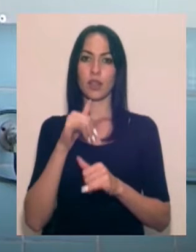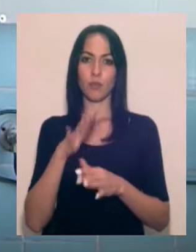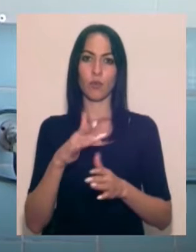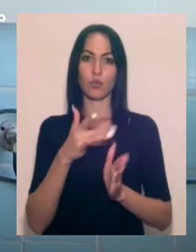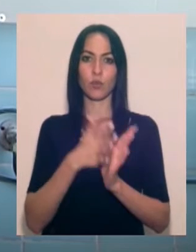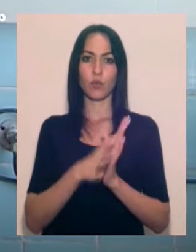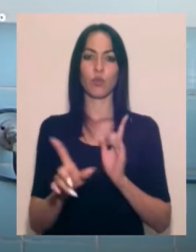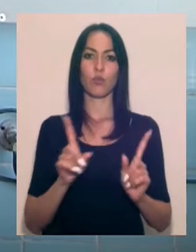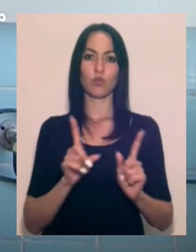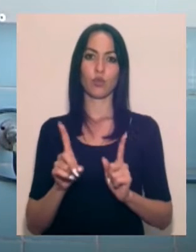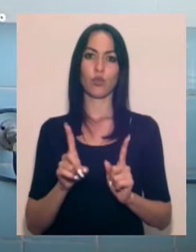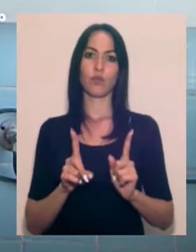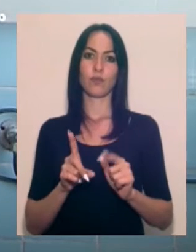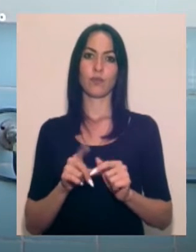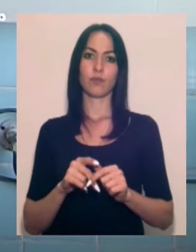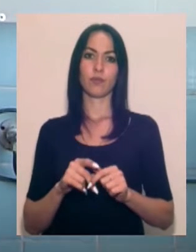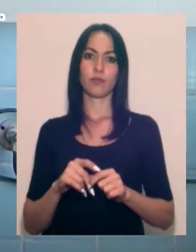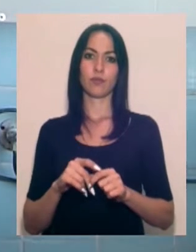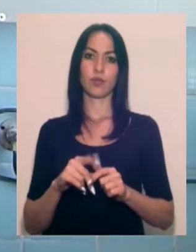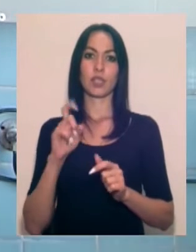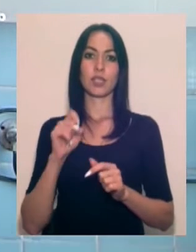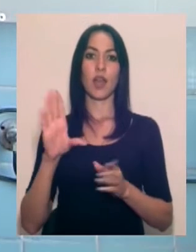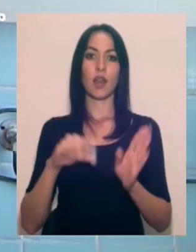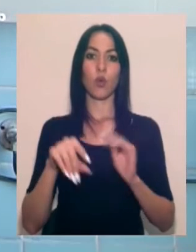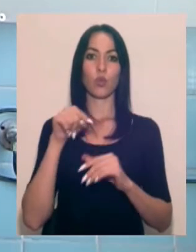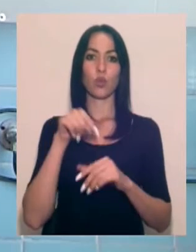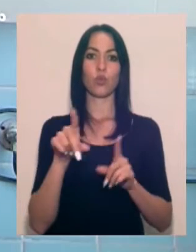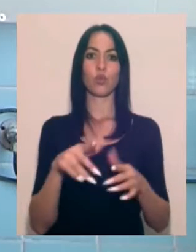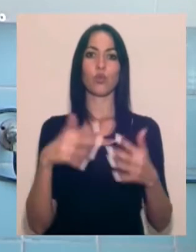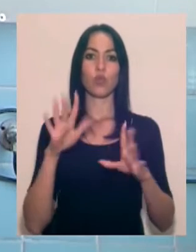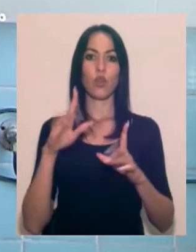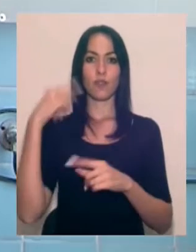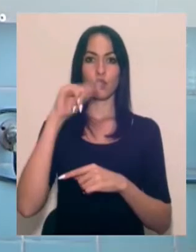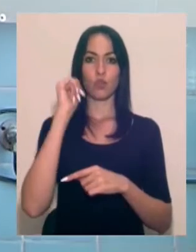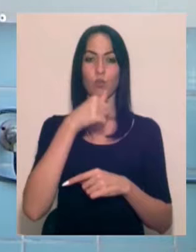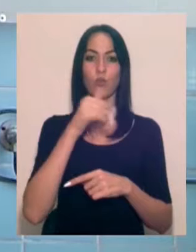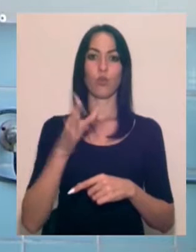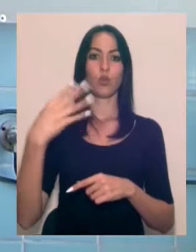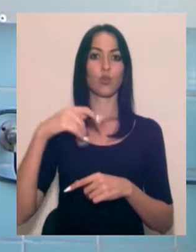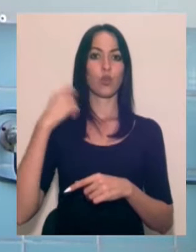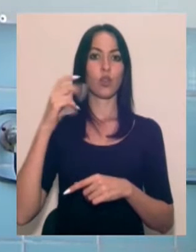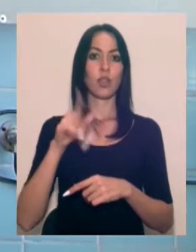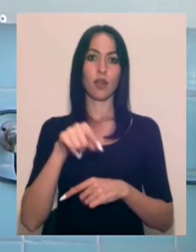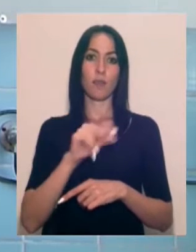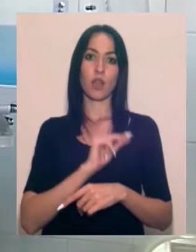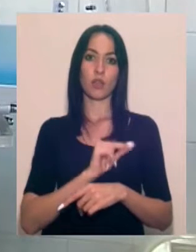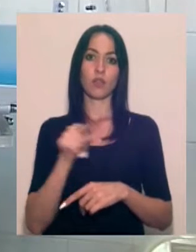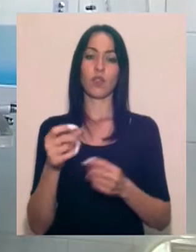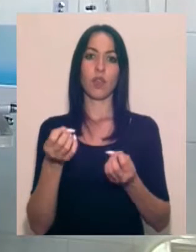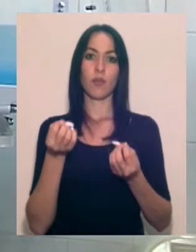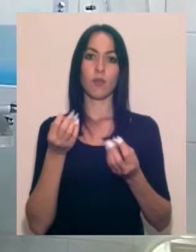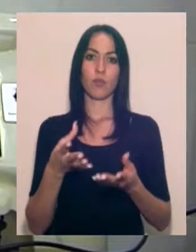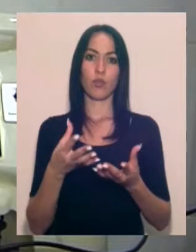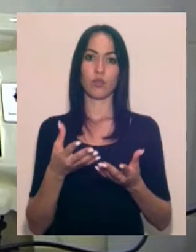за рахунок того, що вже в наступному році буде 40 років, як вона працює, то вона просто кривка.